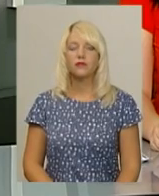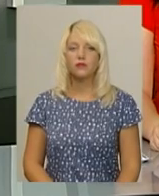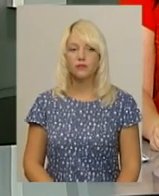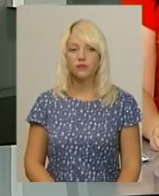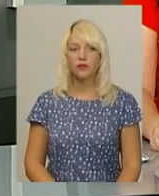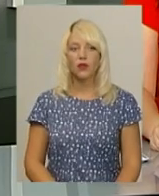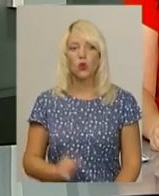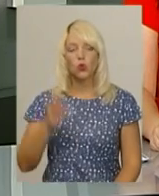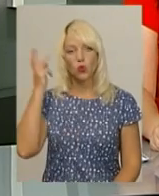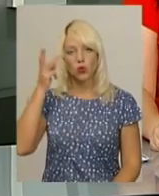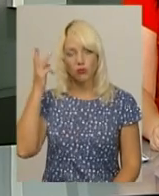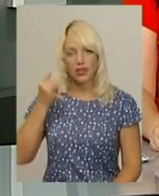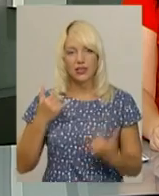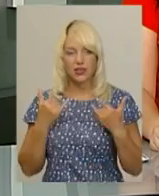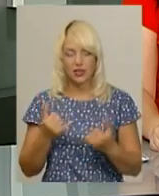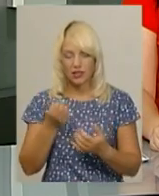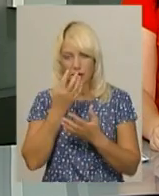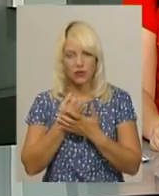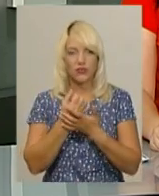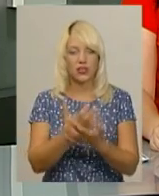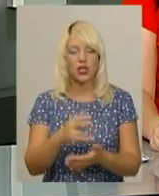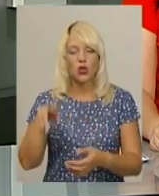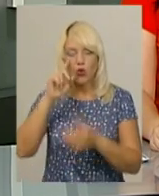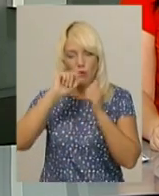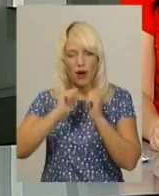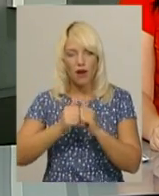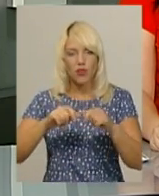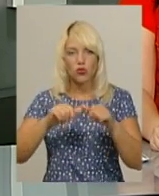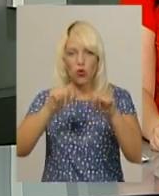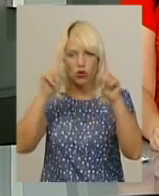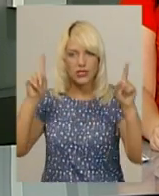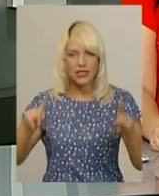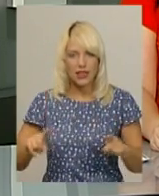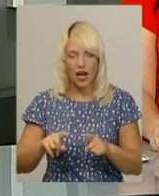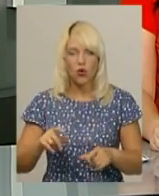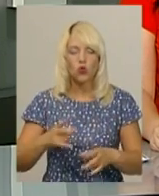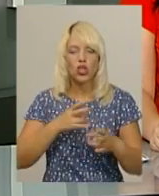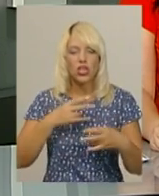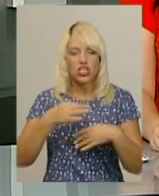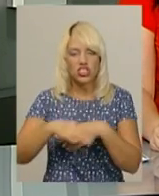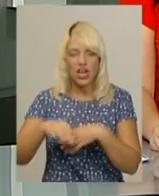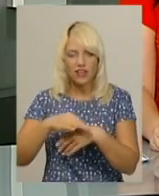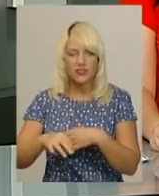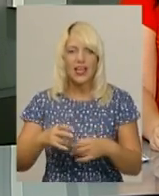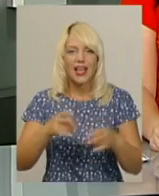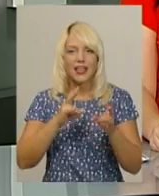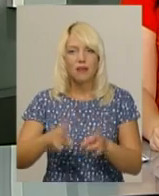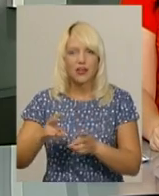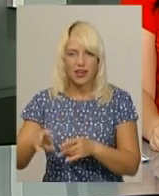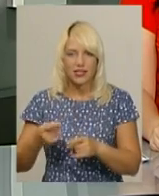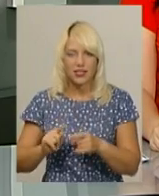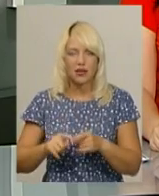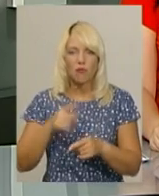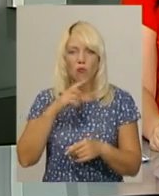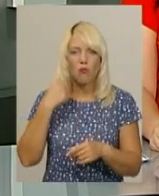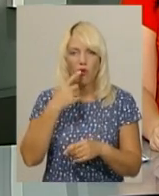У Хмельницькому нині поклали квіти до пам'ятного знаку жертв репресій до роковин початку великого терору. Йдеться про політичні